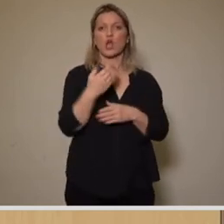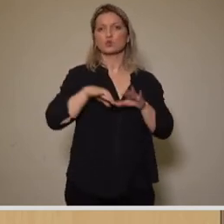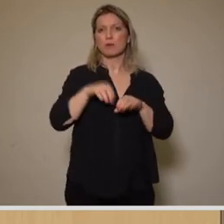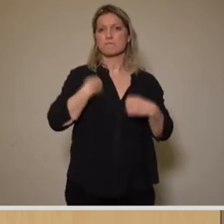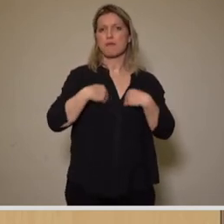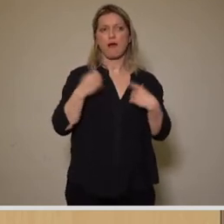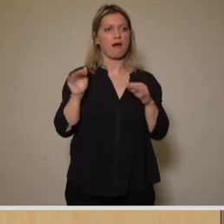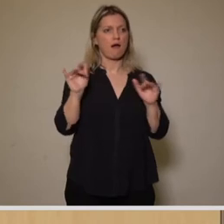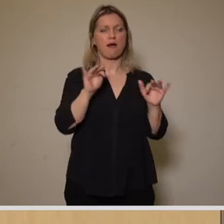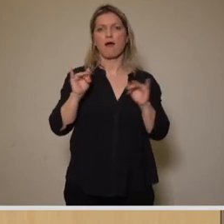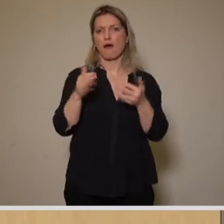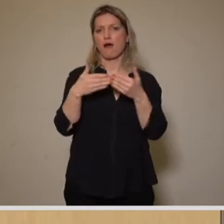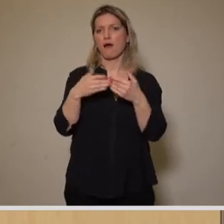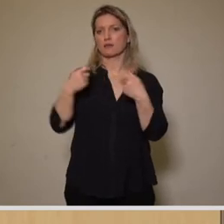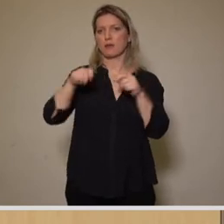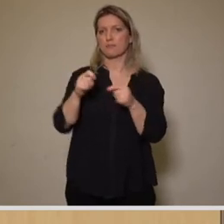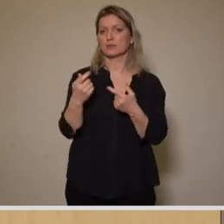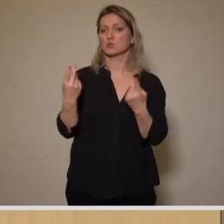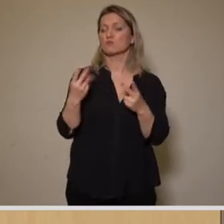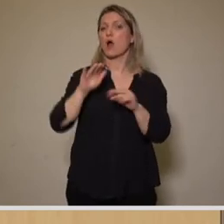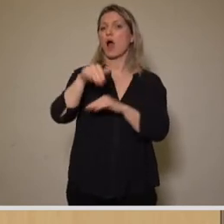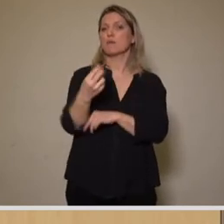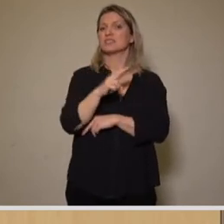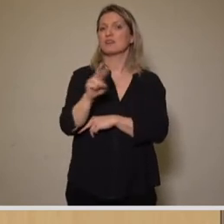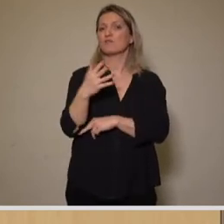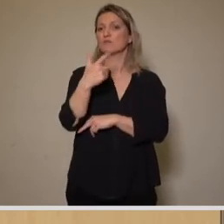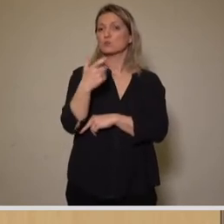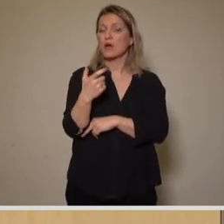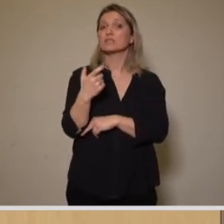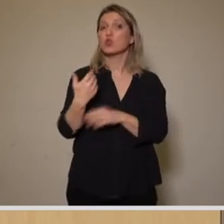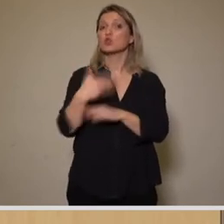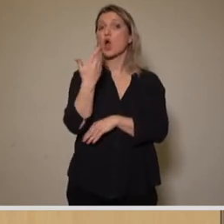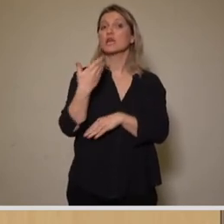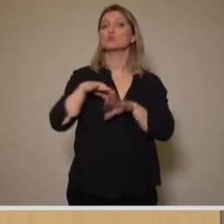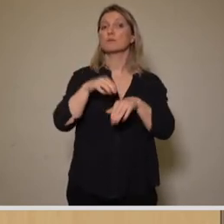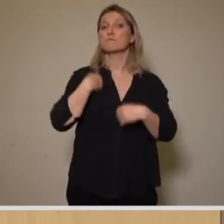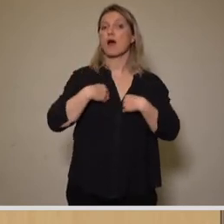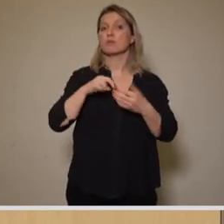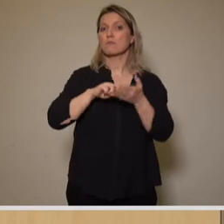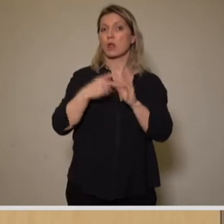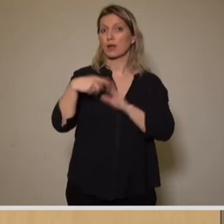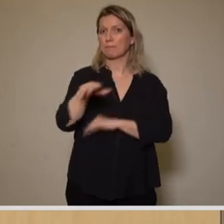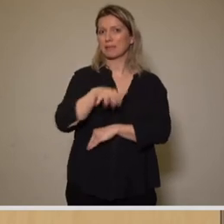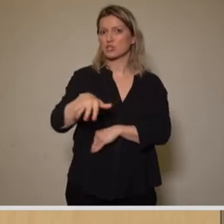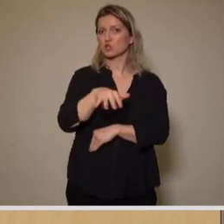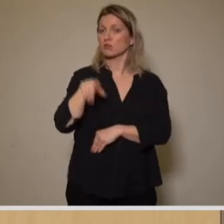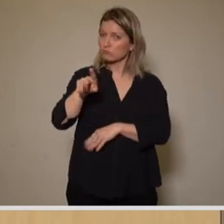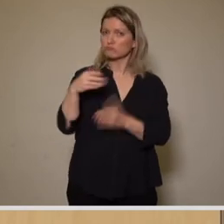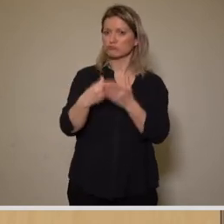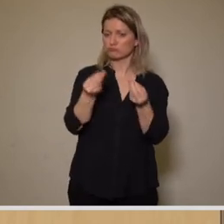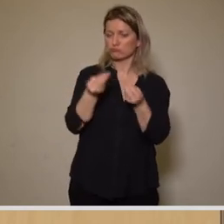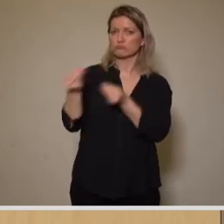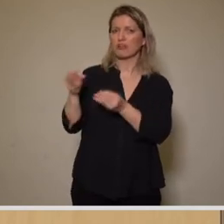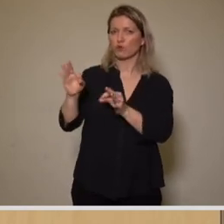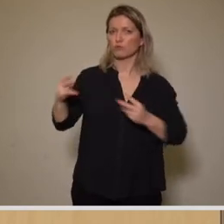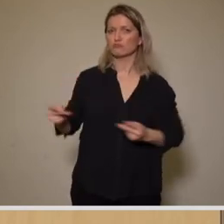binden und so auch die ab 2025 angedachte Schwimmbadplanung in Pieschen befördern. Auch wenn es gern anders dargestellt wird,